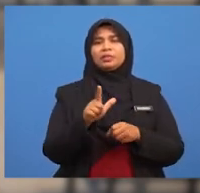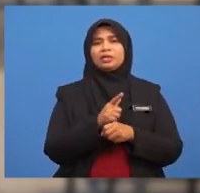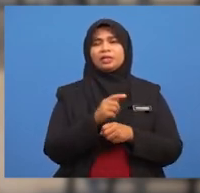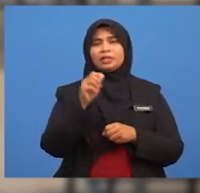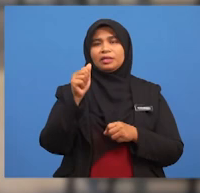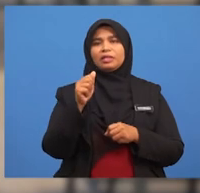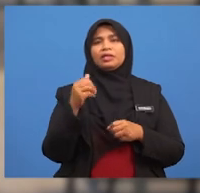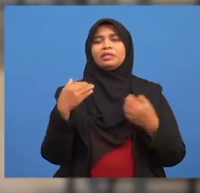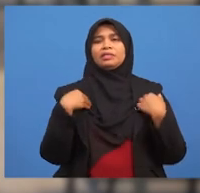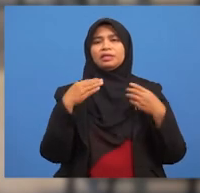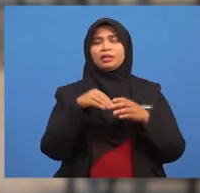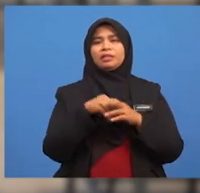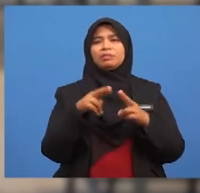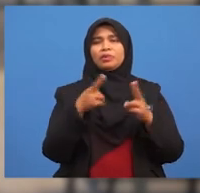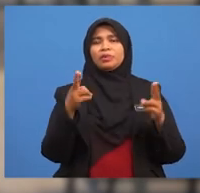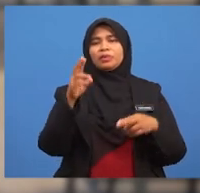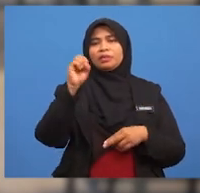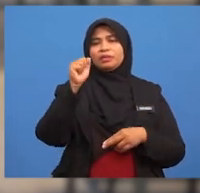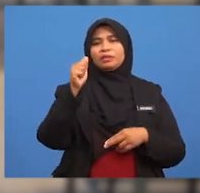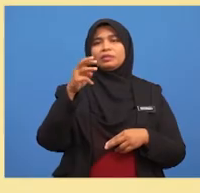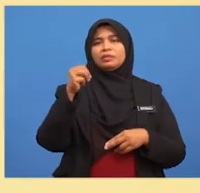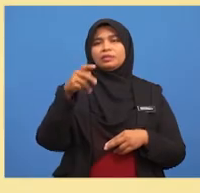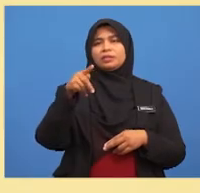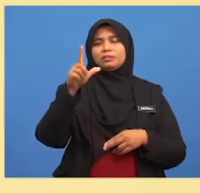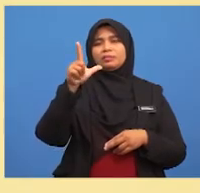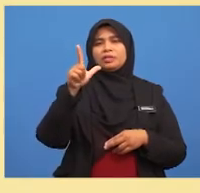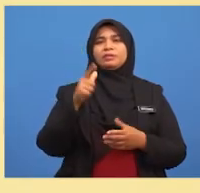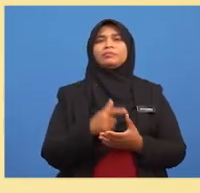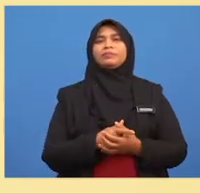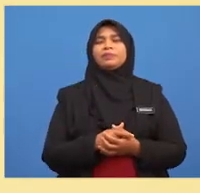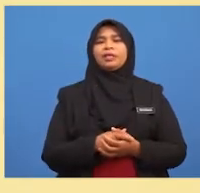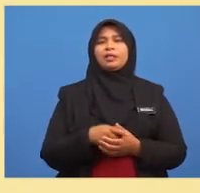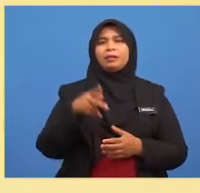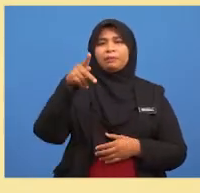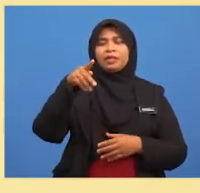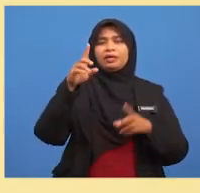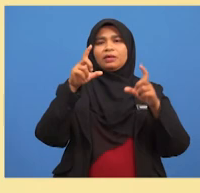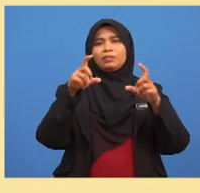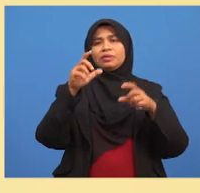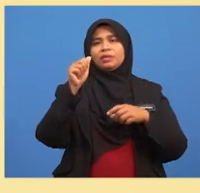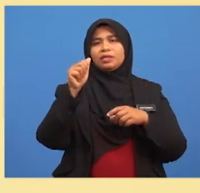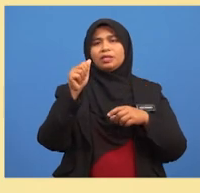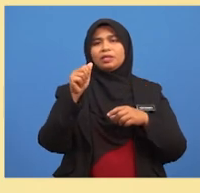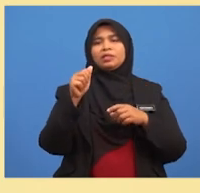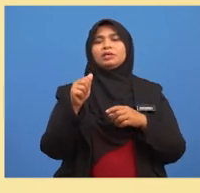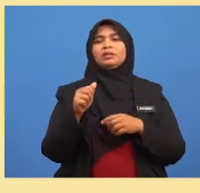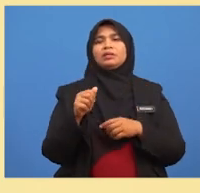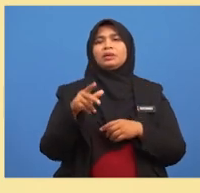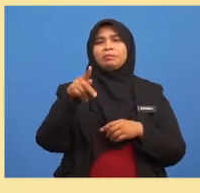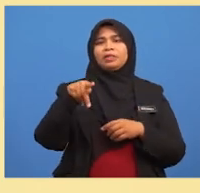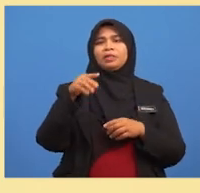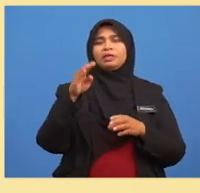unsur dalam ruang sampel Maka, P dalam kurungan A dan P dalam kurungan